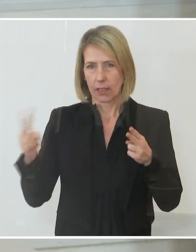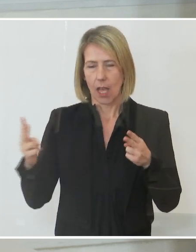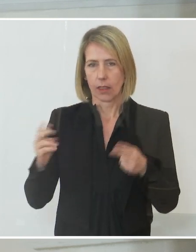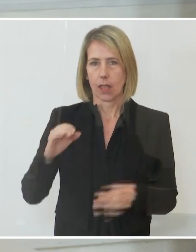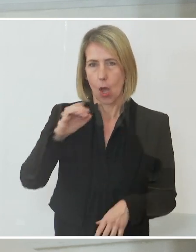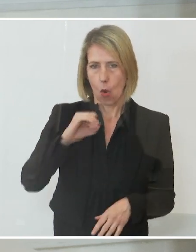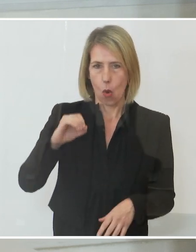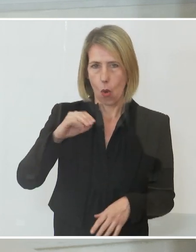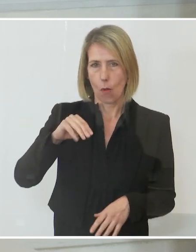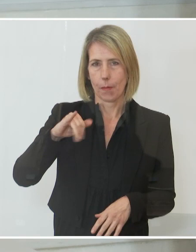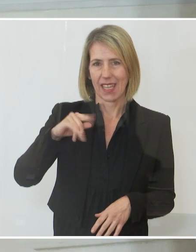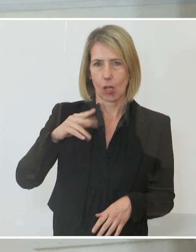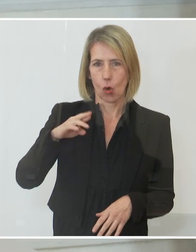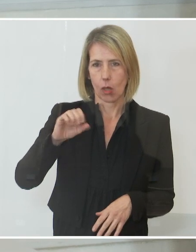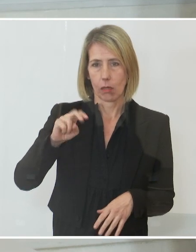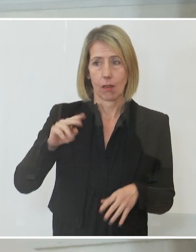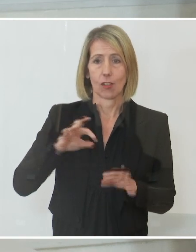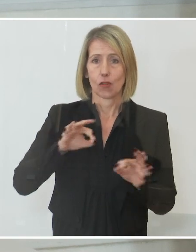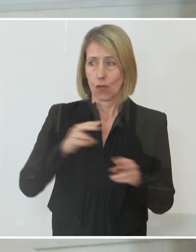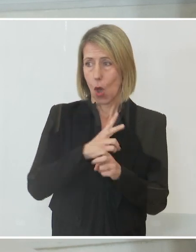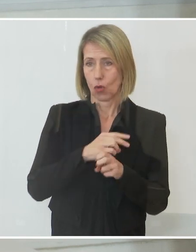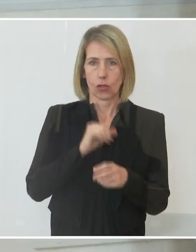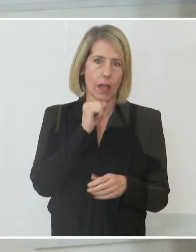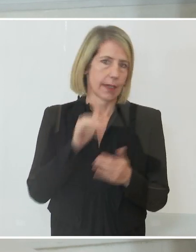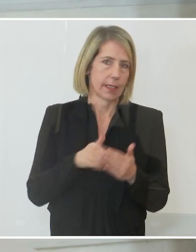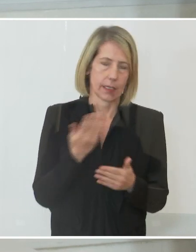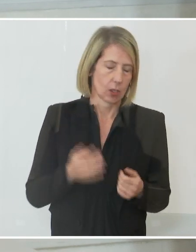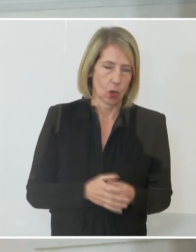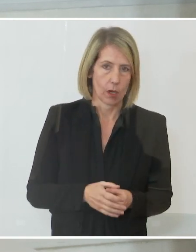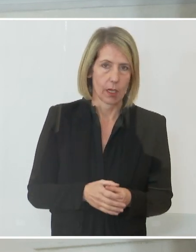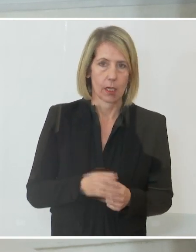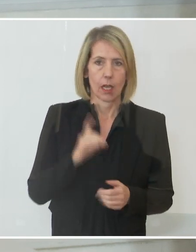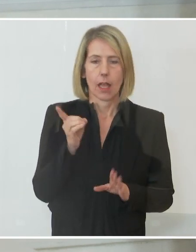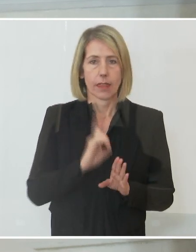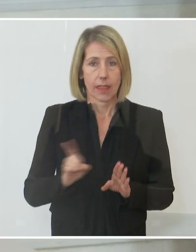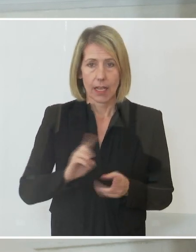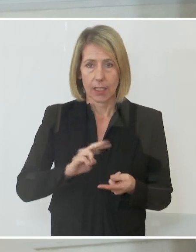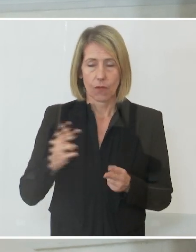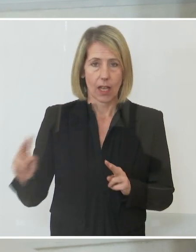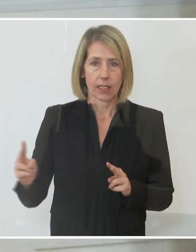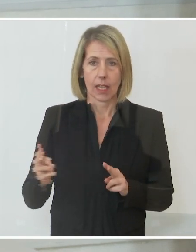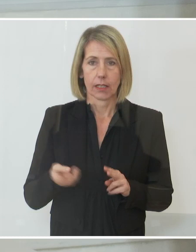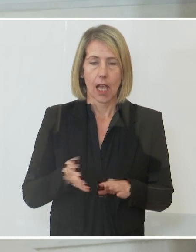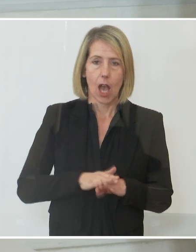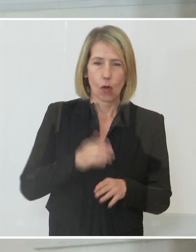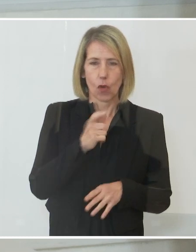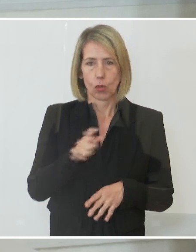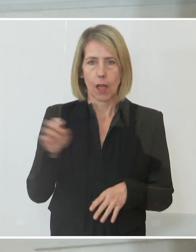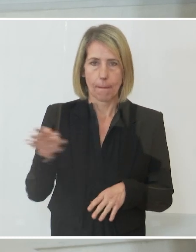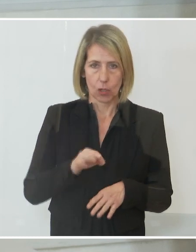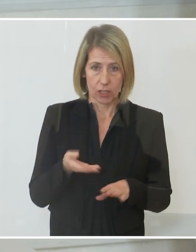Varianten sind für Österreich nichts Neues. Die Delta-Variante ist um 100% infektiöser gewesen